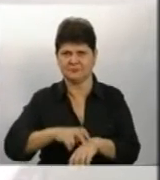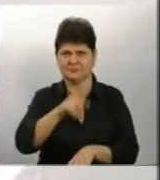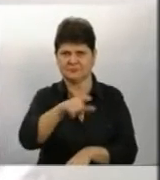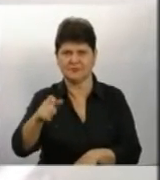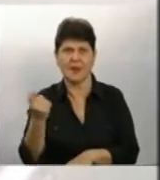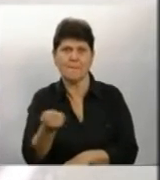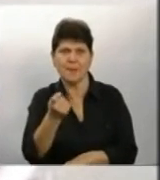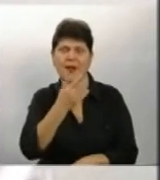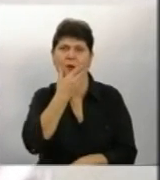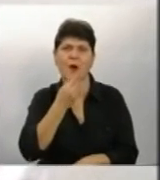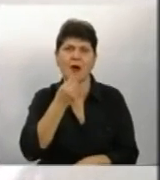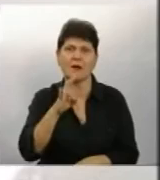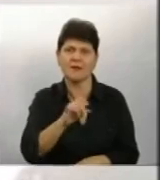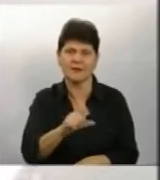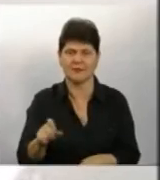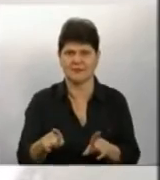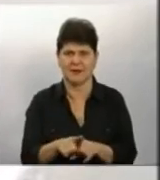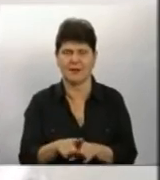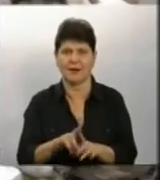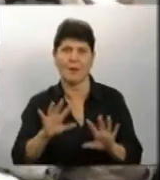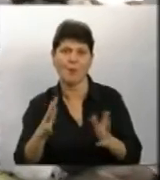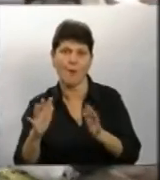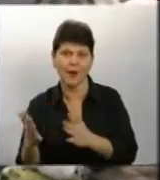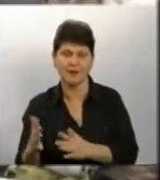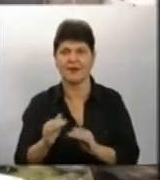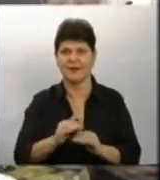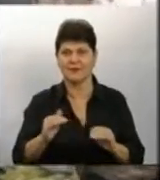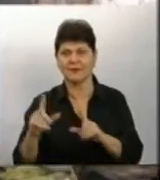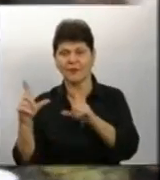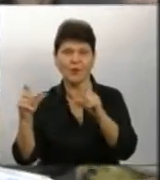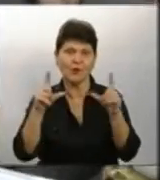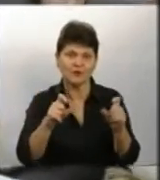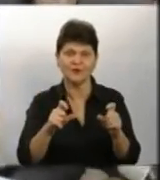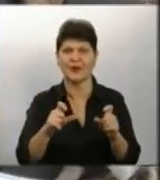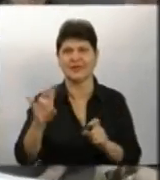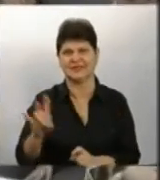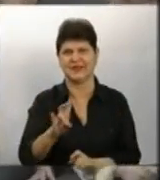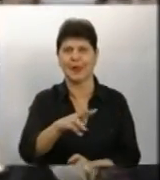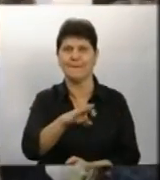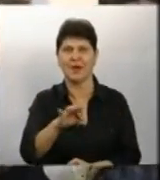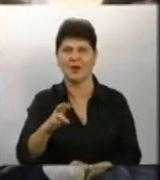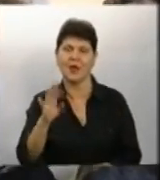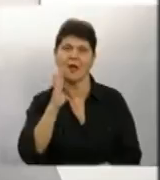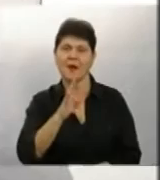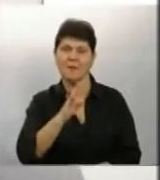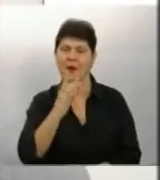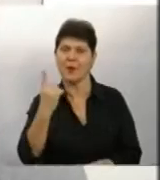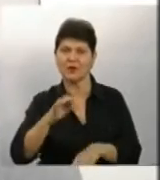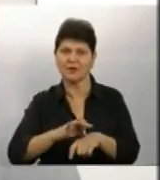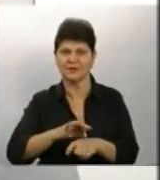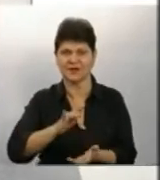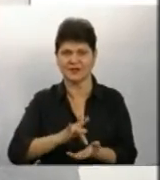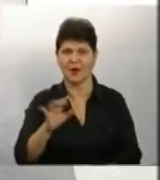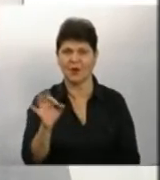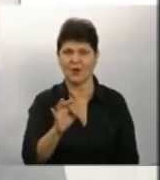якихось гарних таких моментів Діти фотографуються зі святим Миколаєм Мама одного із пацієнтів центру